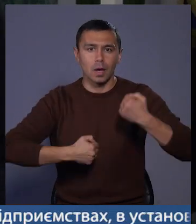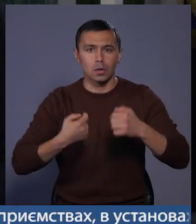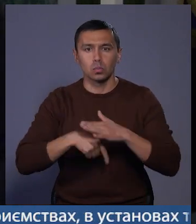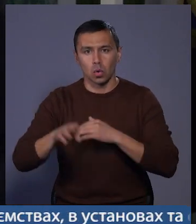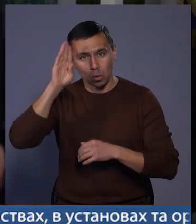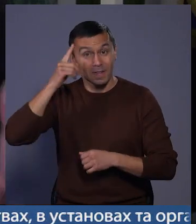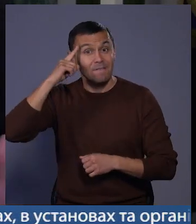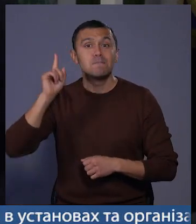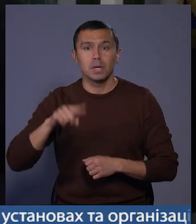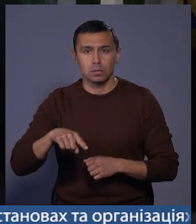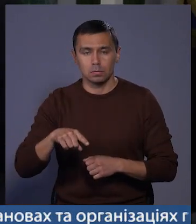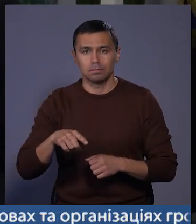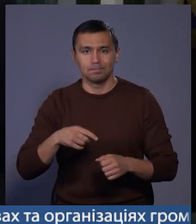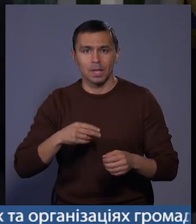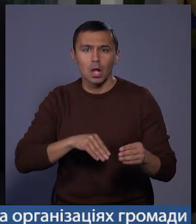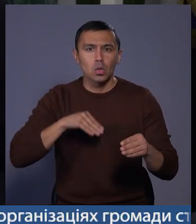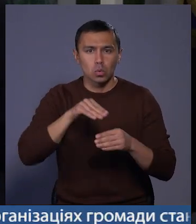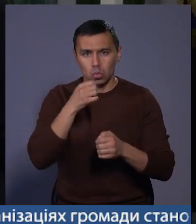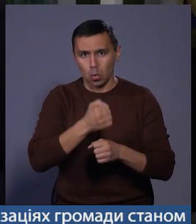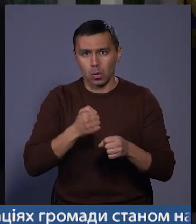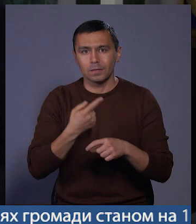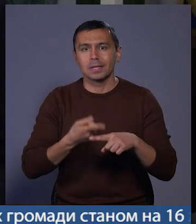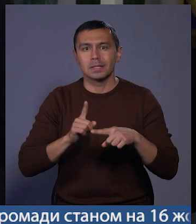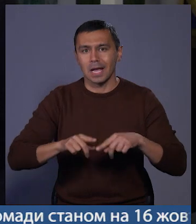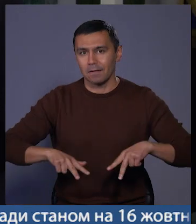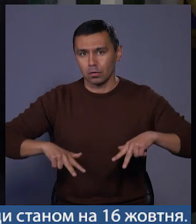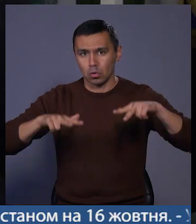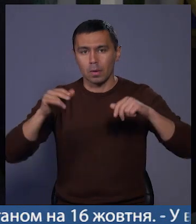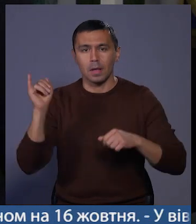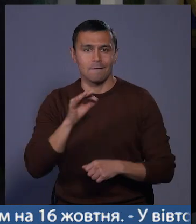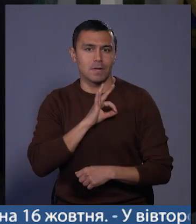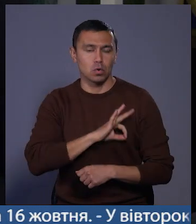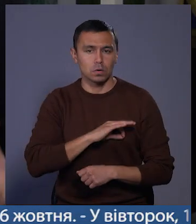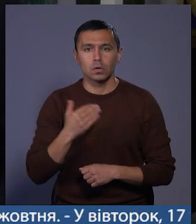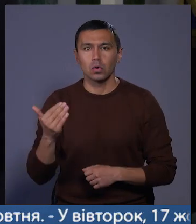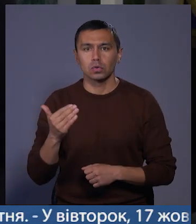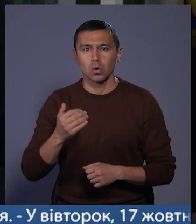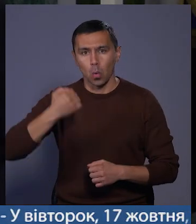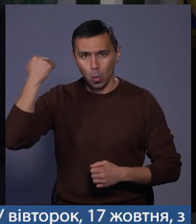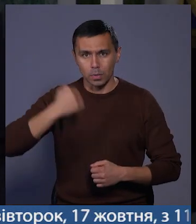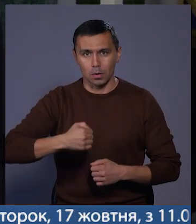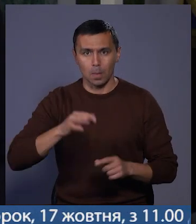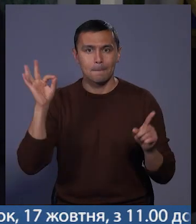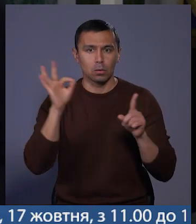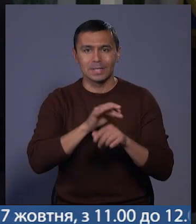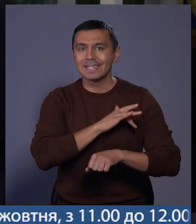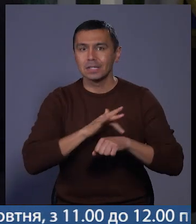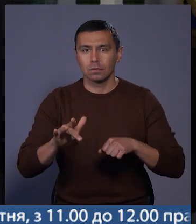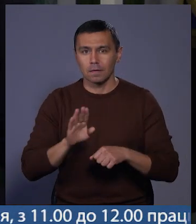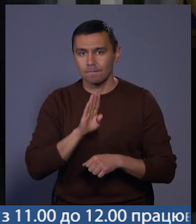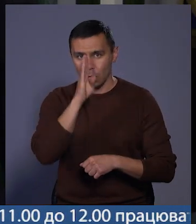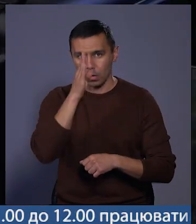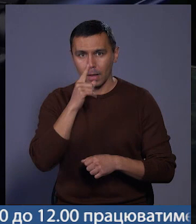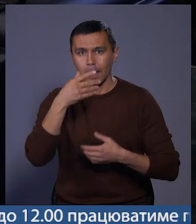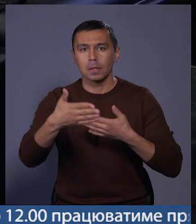хлопці вміють допрацьовувати цей квадрокоптер і використовувати його з ударною метою, знищувати ворога